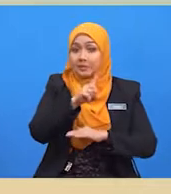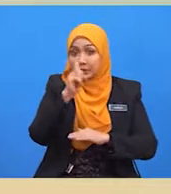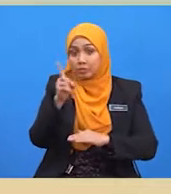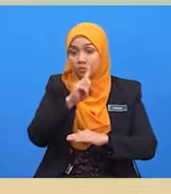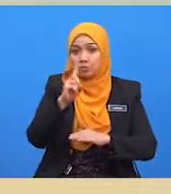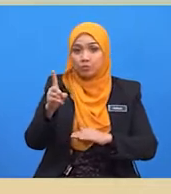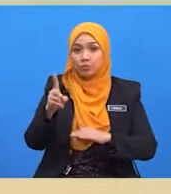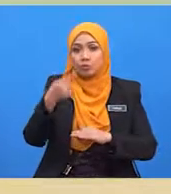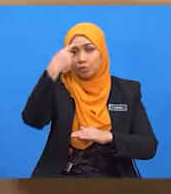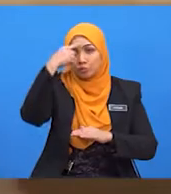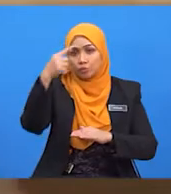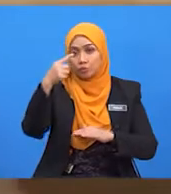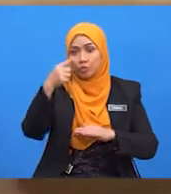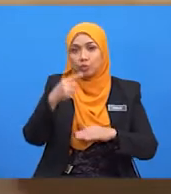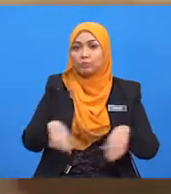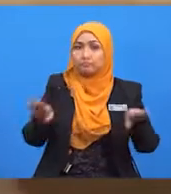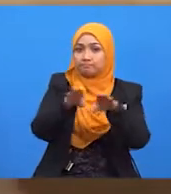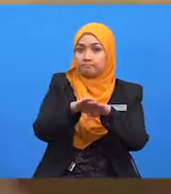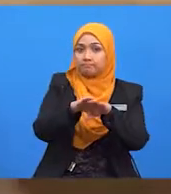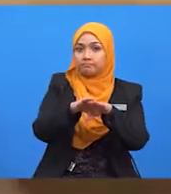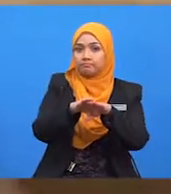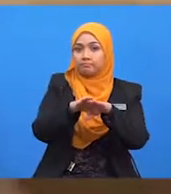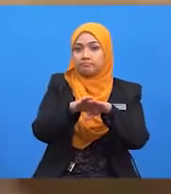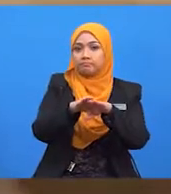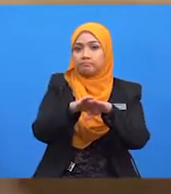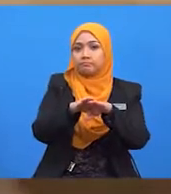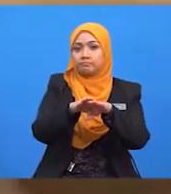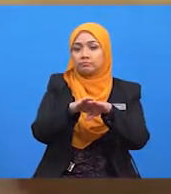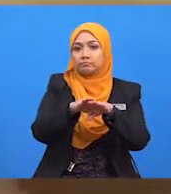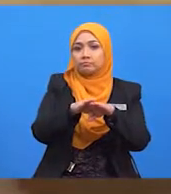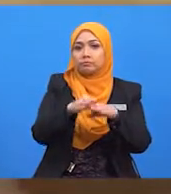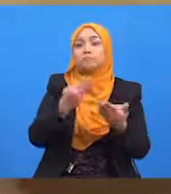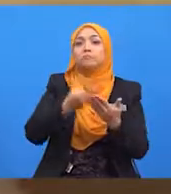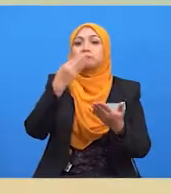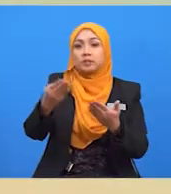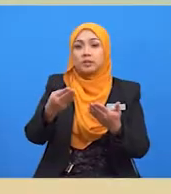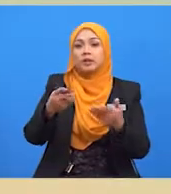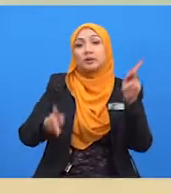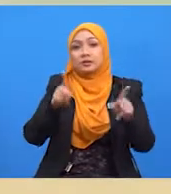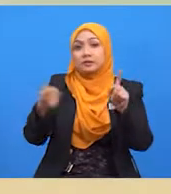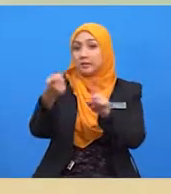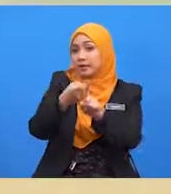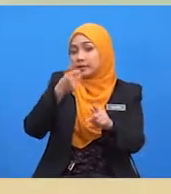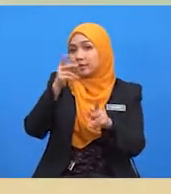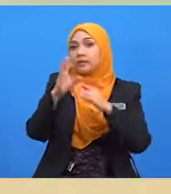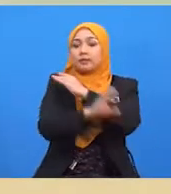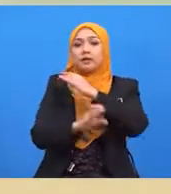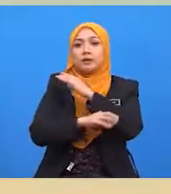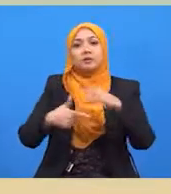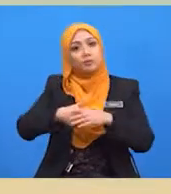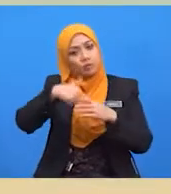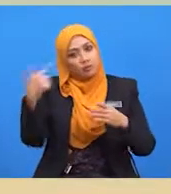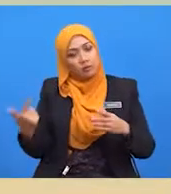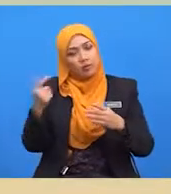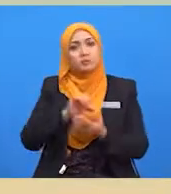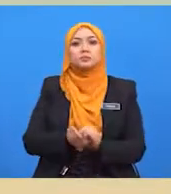industri keretanya baiklah pelajar apakah yang dimaksudkan dengan tarif tarif merupakan